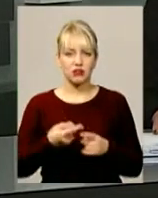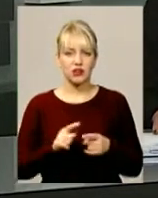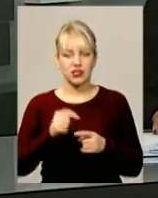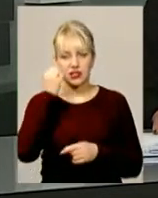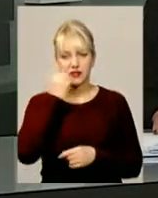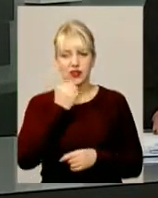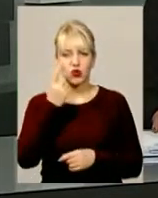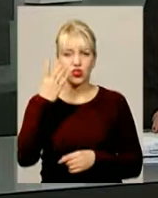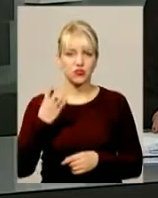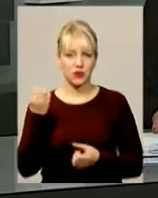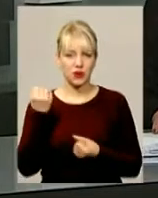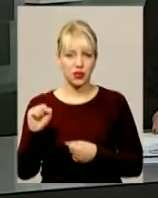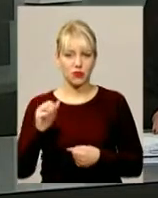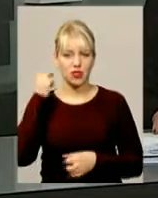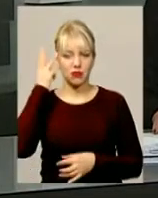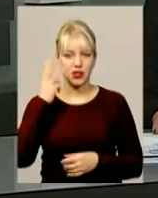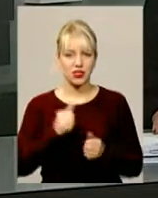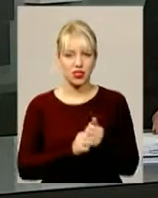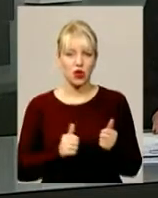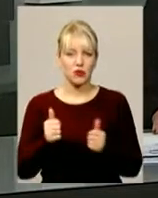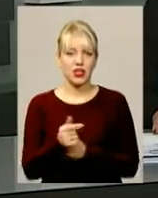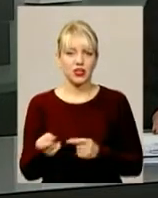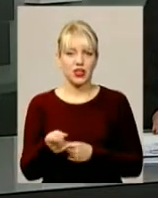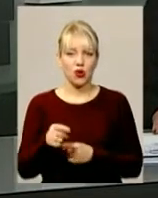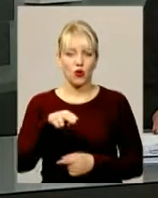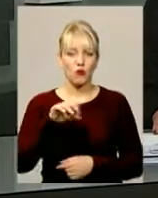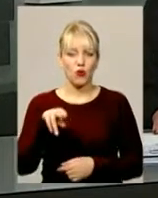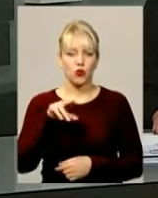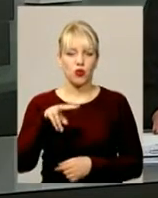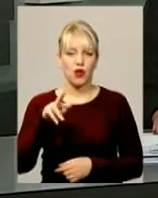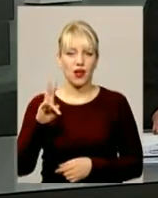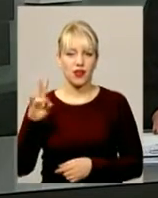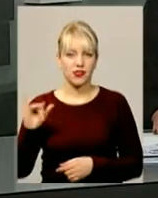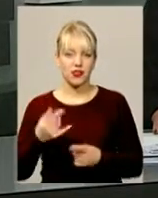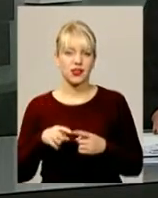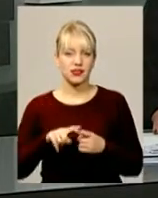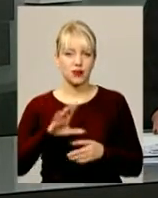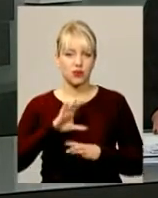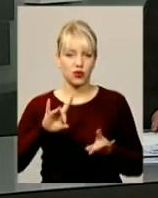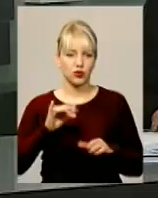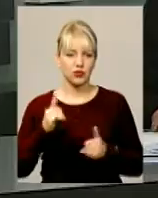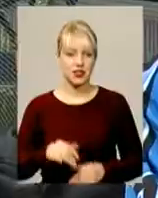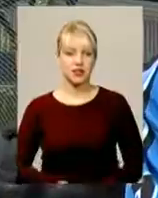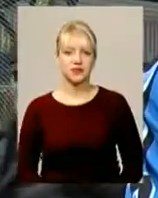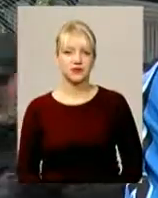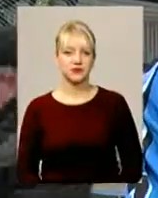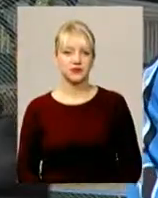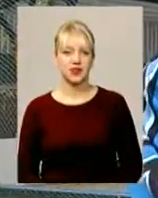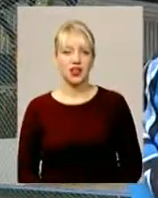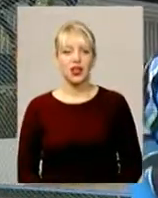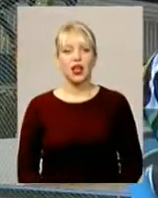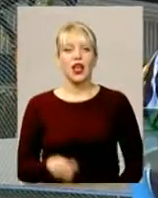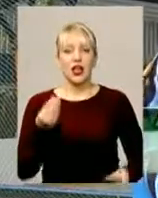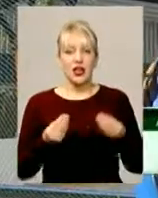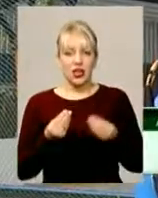четвертій змагань. Хмельничани вдома обійшли тернопільських подолян. Як це було, розповість Ярослава Антошевська. Гра була